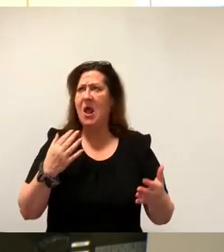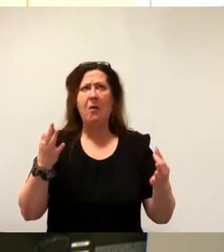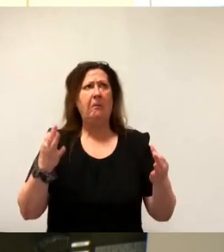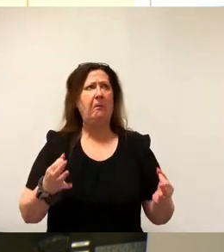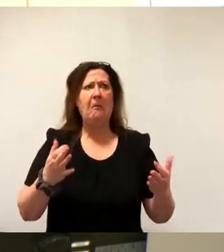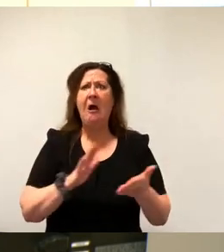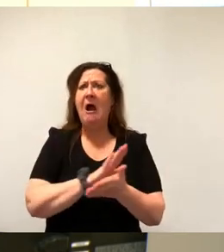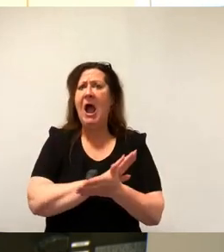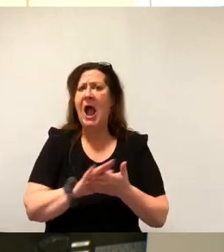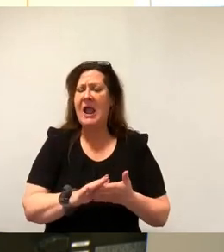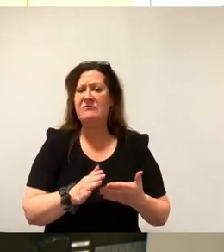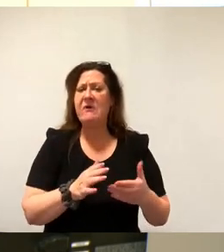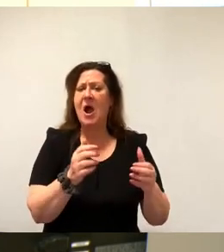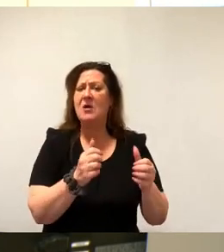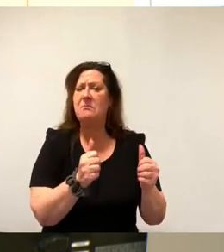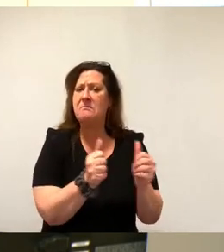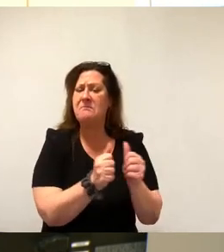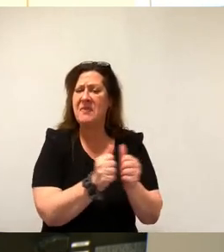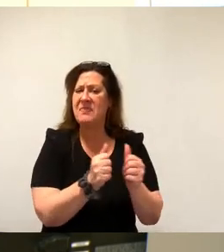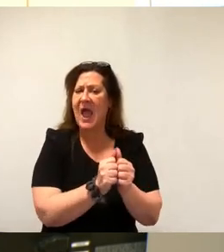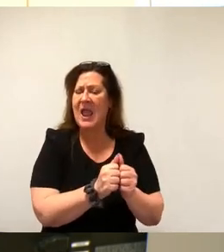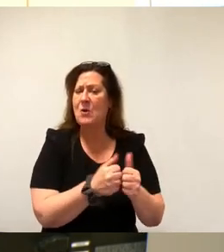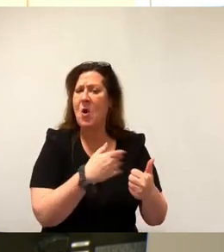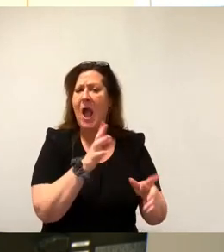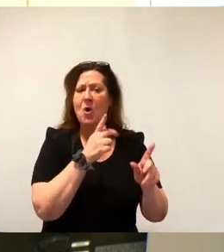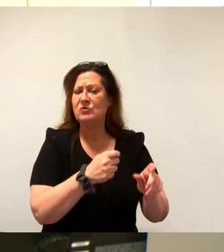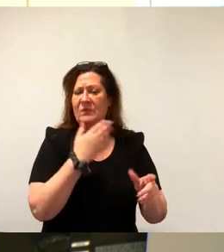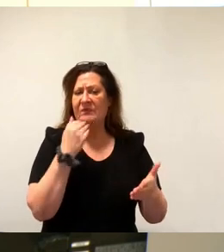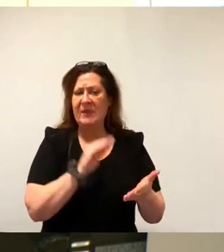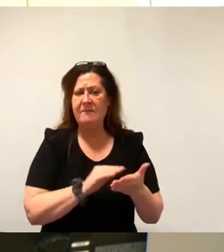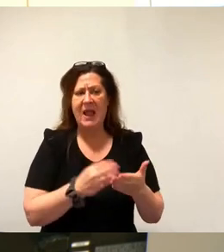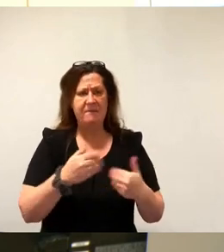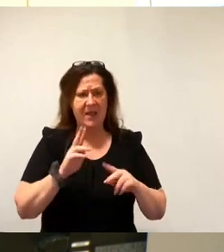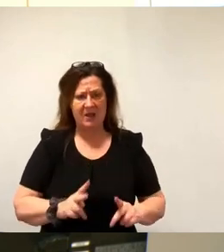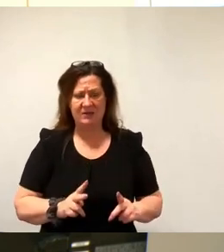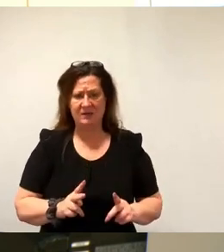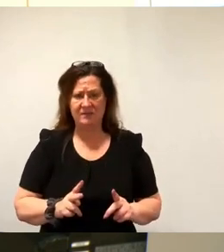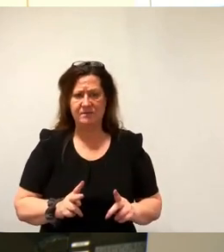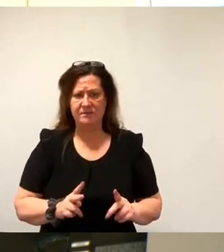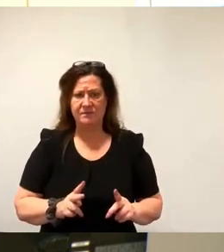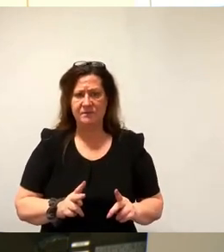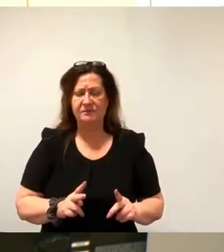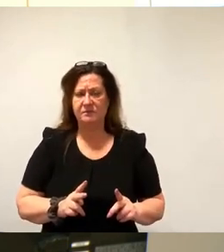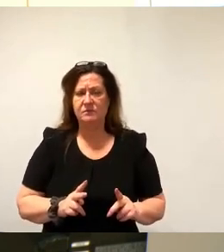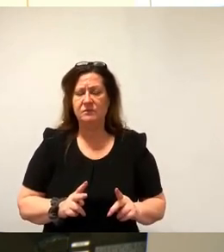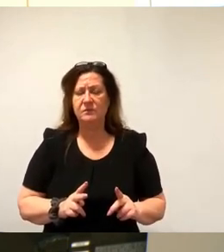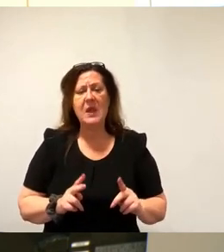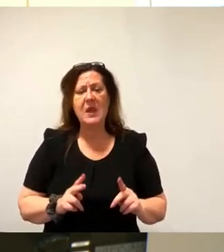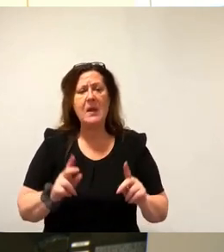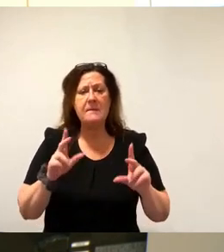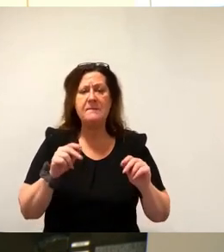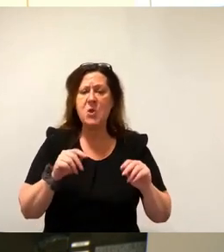Beteiligung des zuständigen Ausschusses keine Mehrheit findet. Denn es geht im Beschlusspunkt 2 um Verzögerungen in den